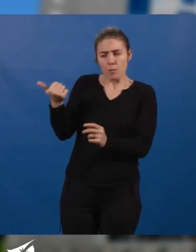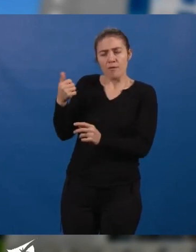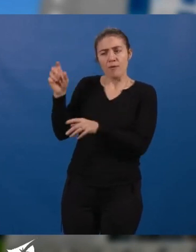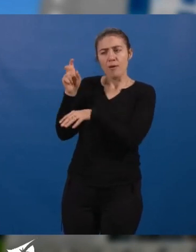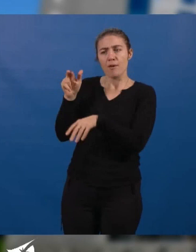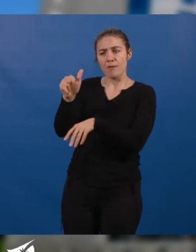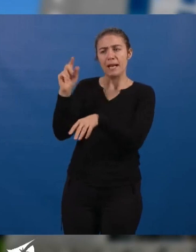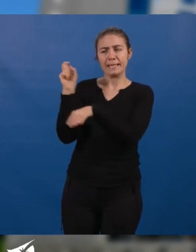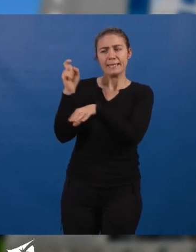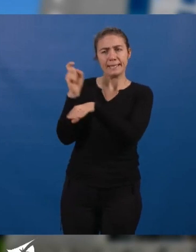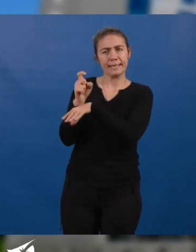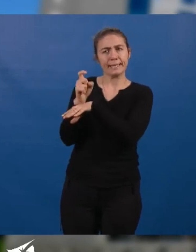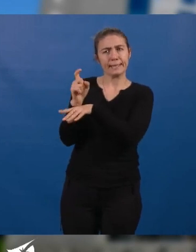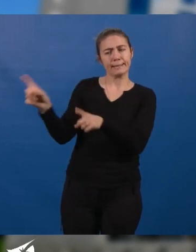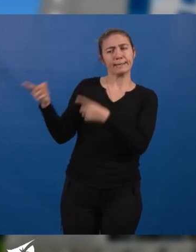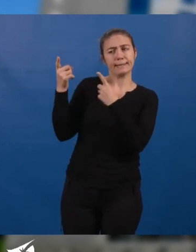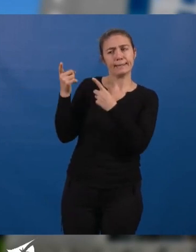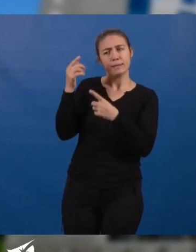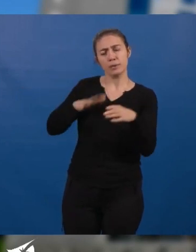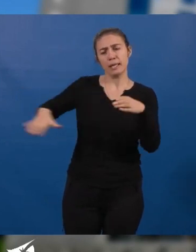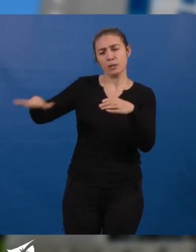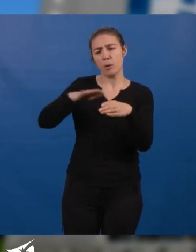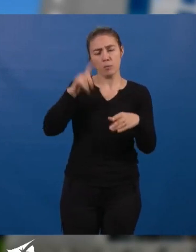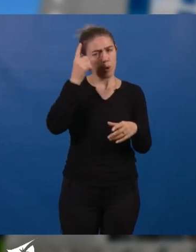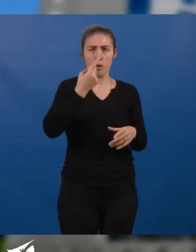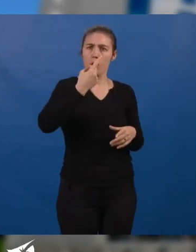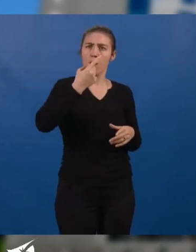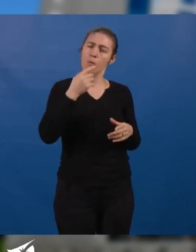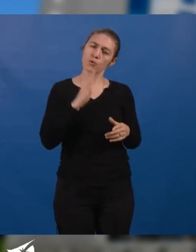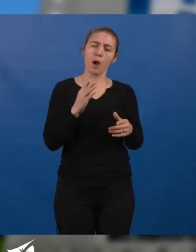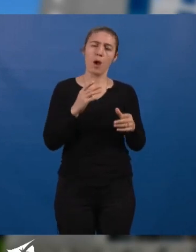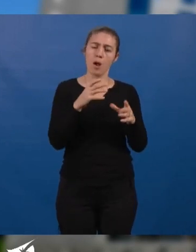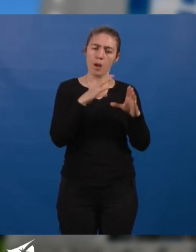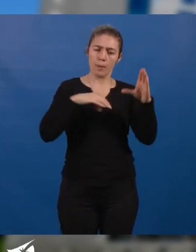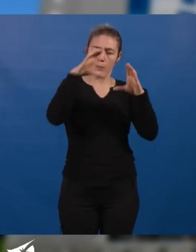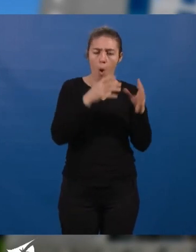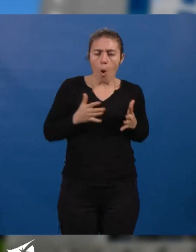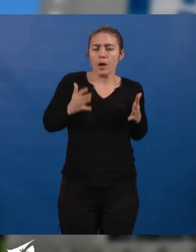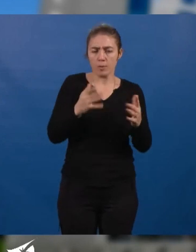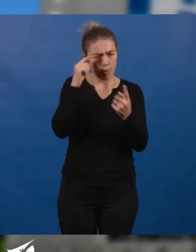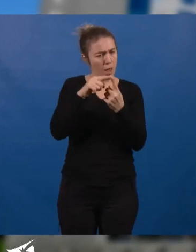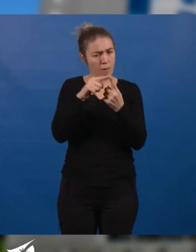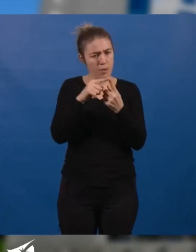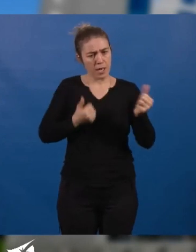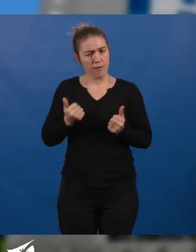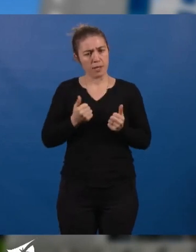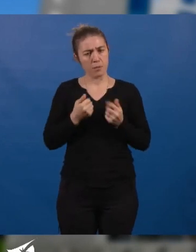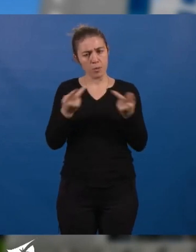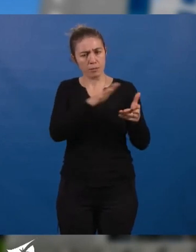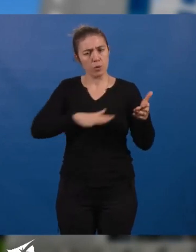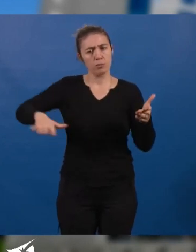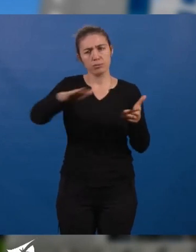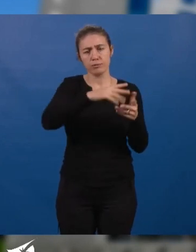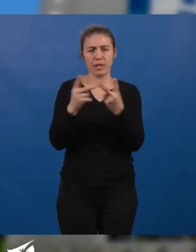sur les territoires, dans un moment où nous avons besoin de l'engagement de la métropole sur l'ensemble de ces grands services urbains, cela a été